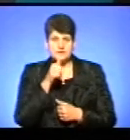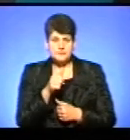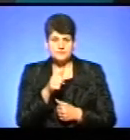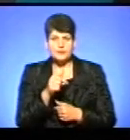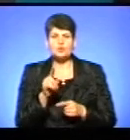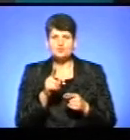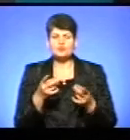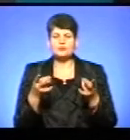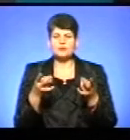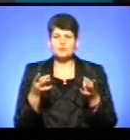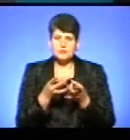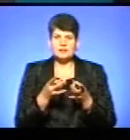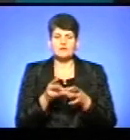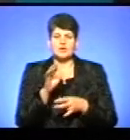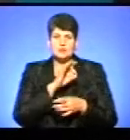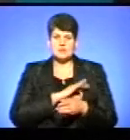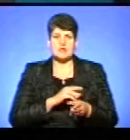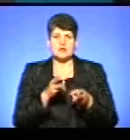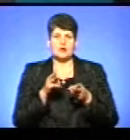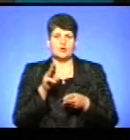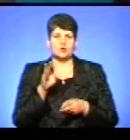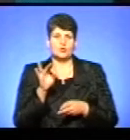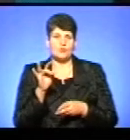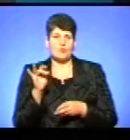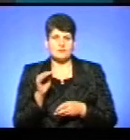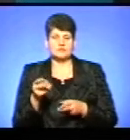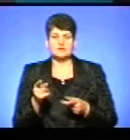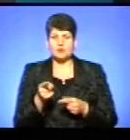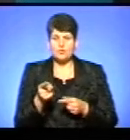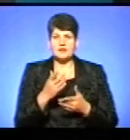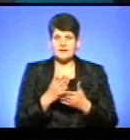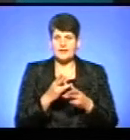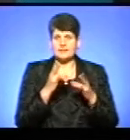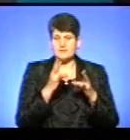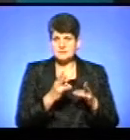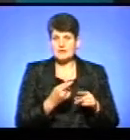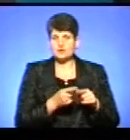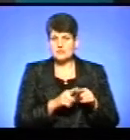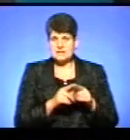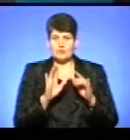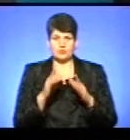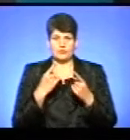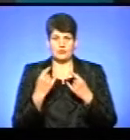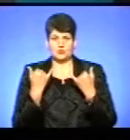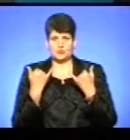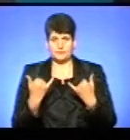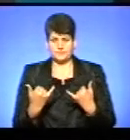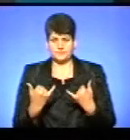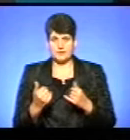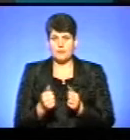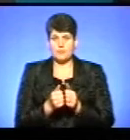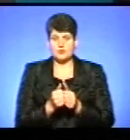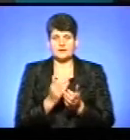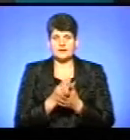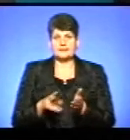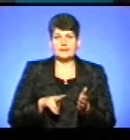чому необхідність використання торфу у Тернополі і чи є у цьому небезпека, про це говоритимемо сьогодні. І поряд зі мною